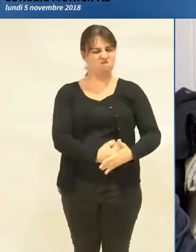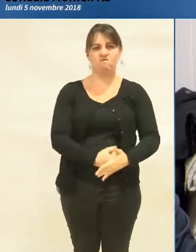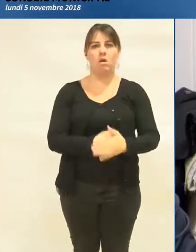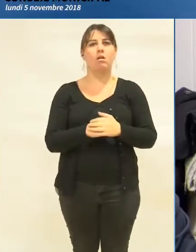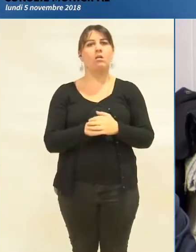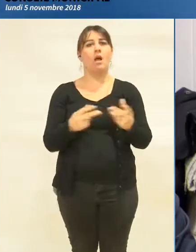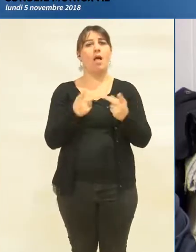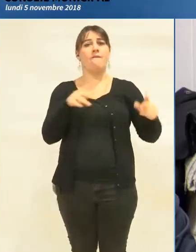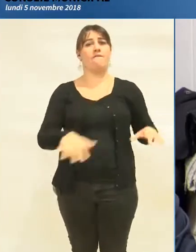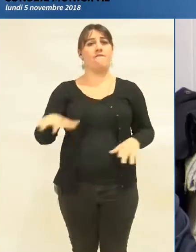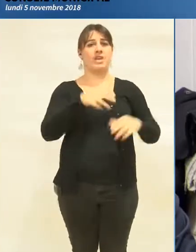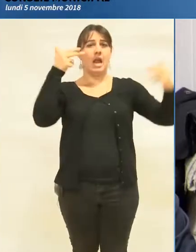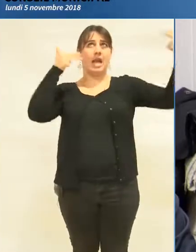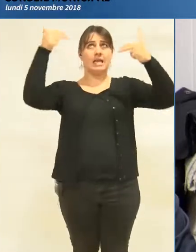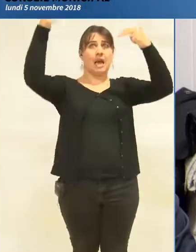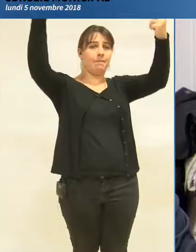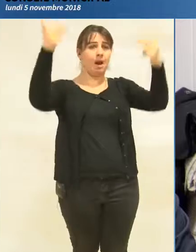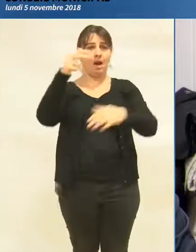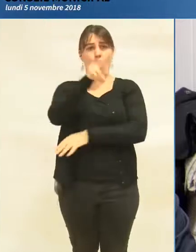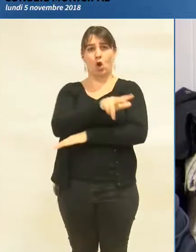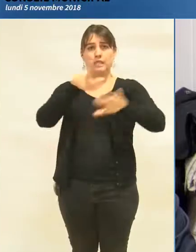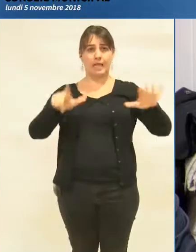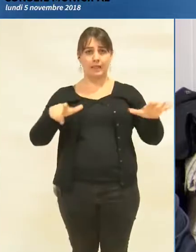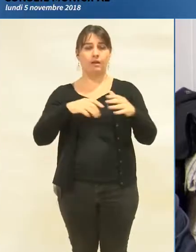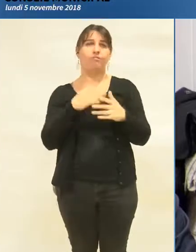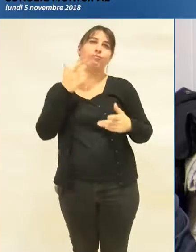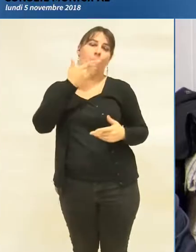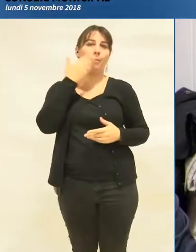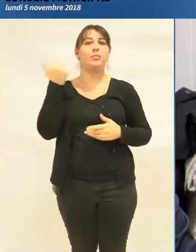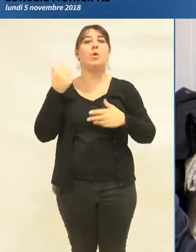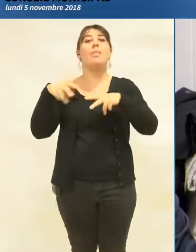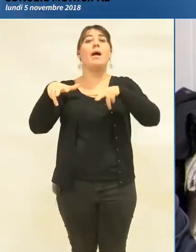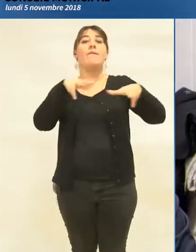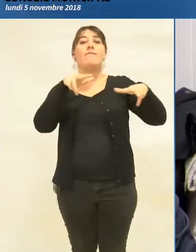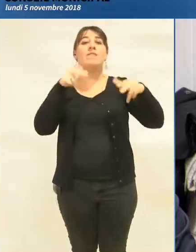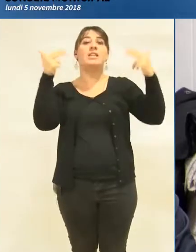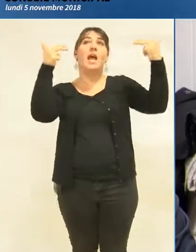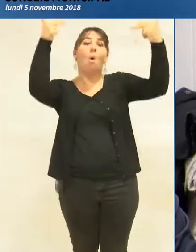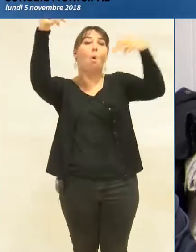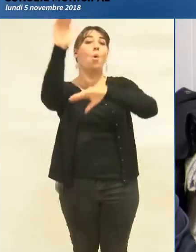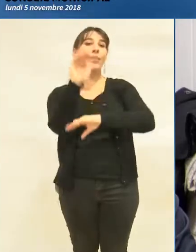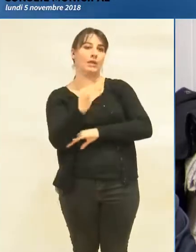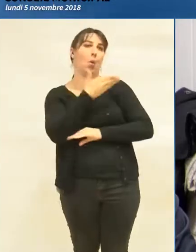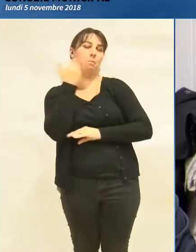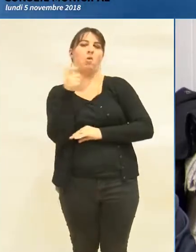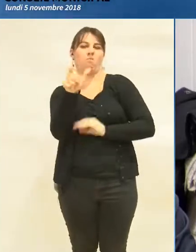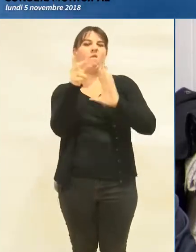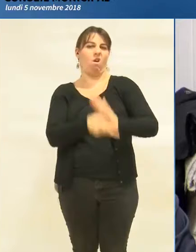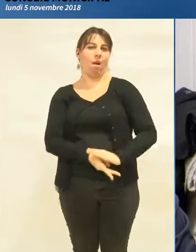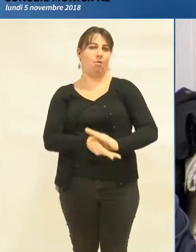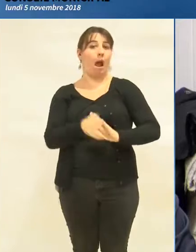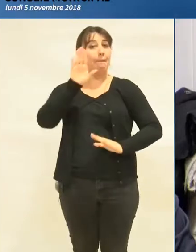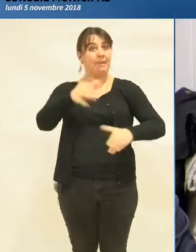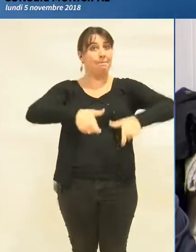37 caméras de surveillance, je dirais de vidéoprotection. C'est plus adapté, à mon avis, pour des